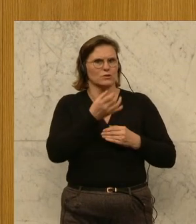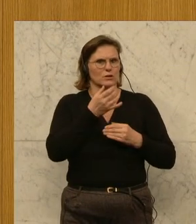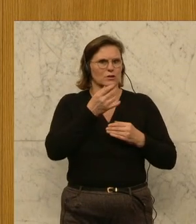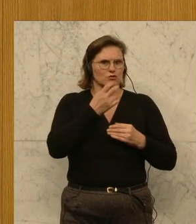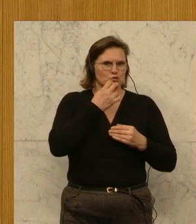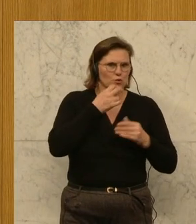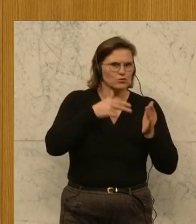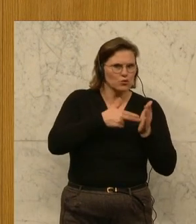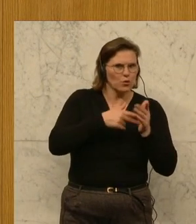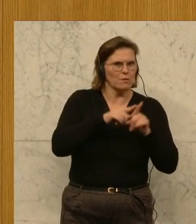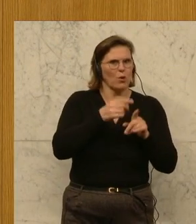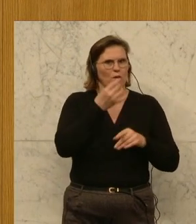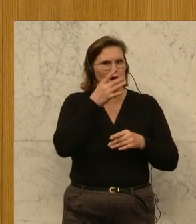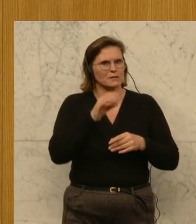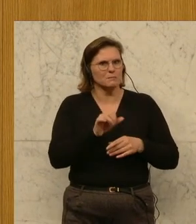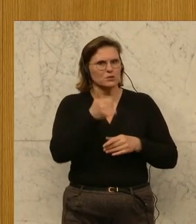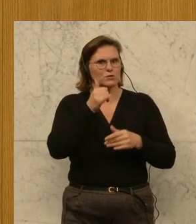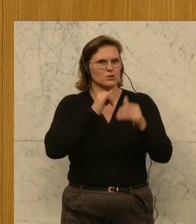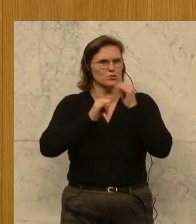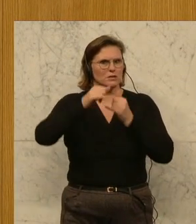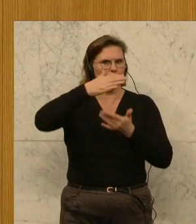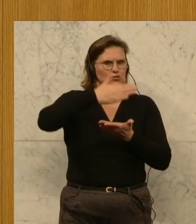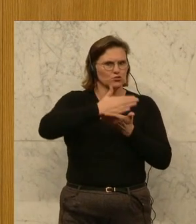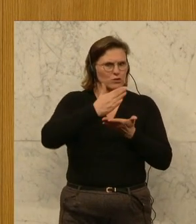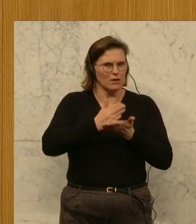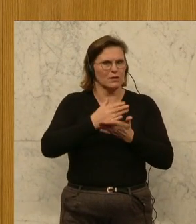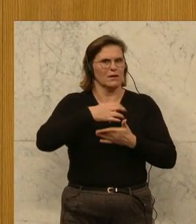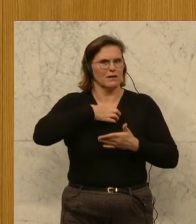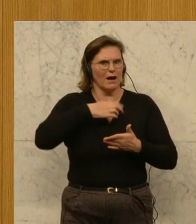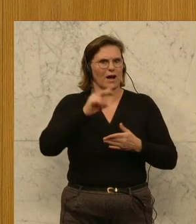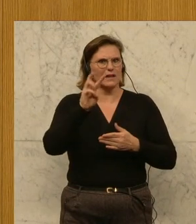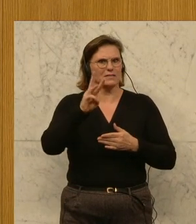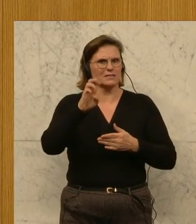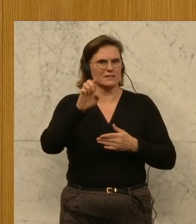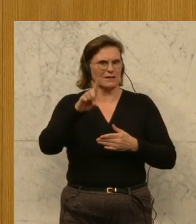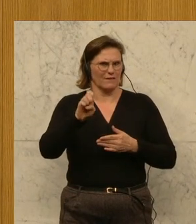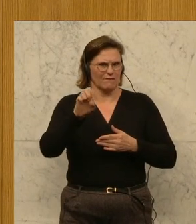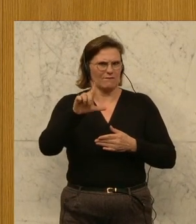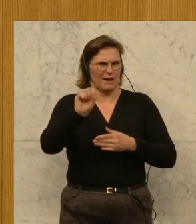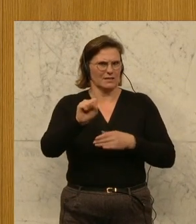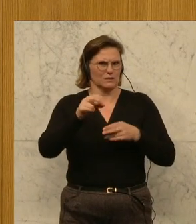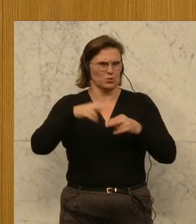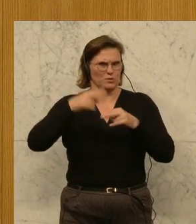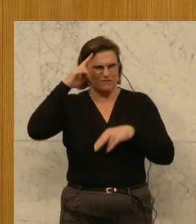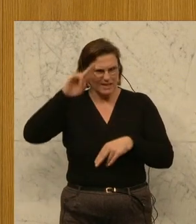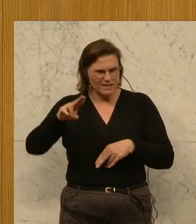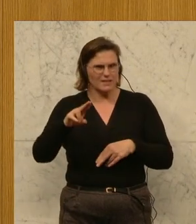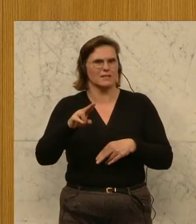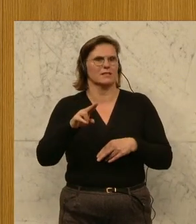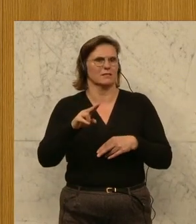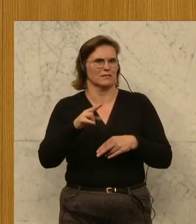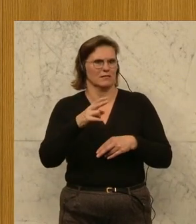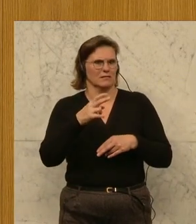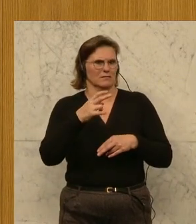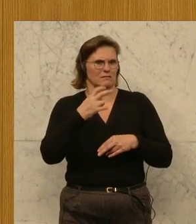exemplarisch die Städte Graz, Wels und Wien, also auch deren Energieunternehmen, Wiener Netze, Wiener Energie und so weiter. Energiearmut,